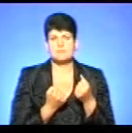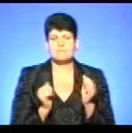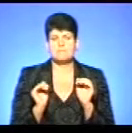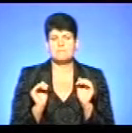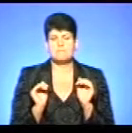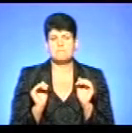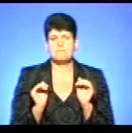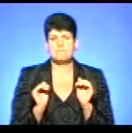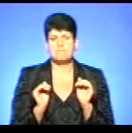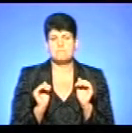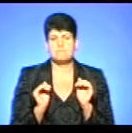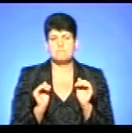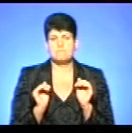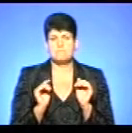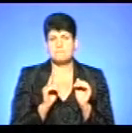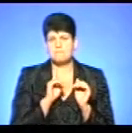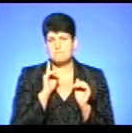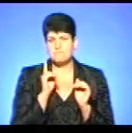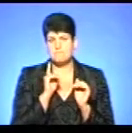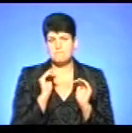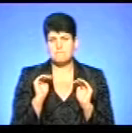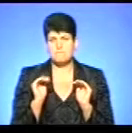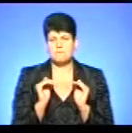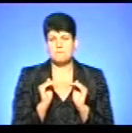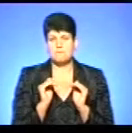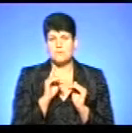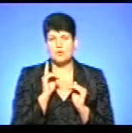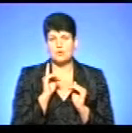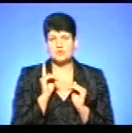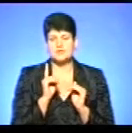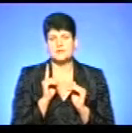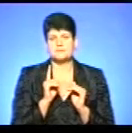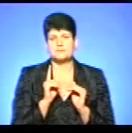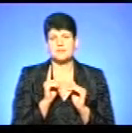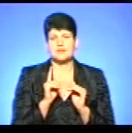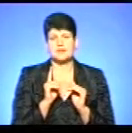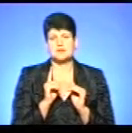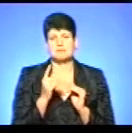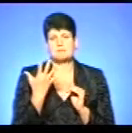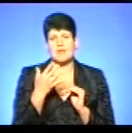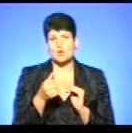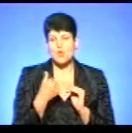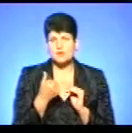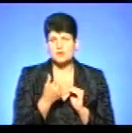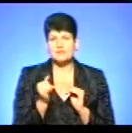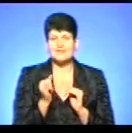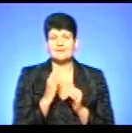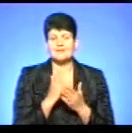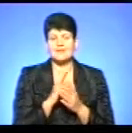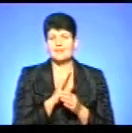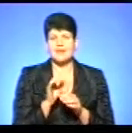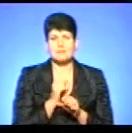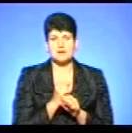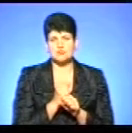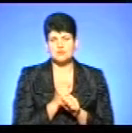з дату випуску якого не проминуло 5 років. І якщо є не працюючий у складі